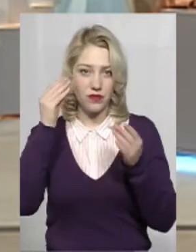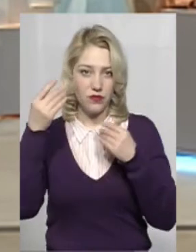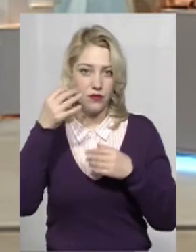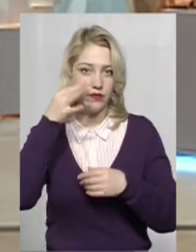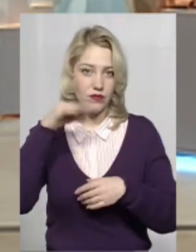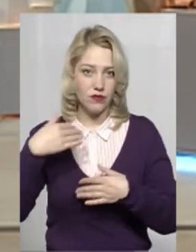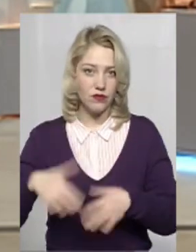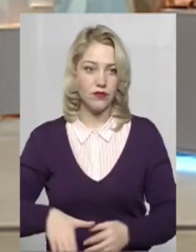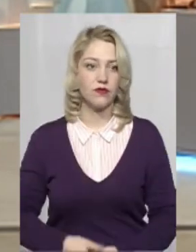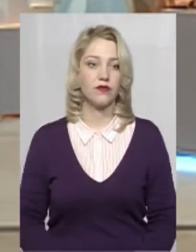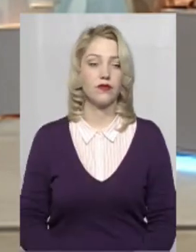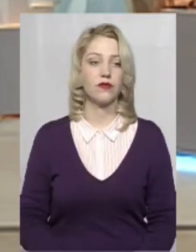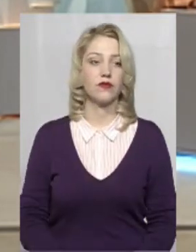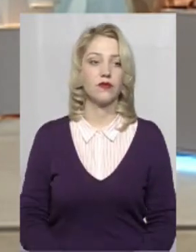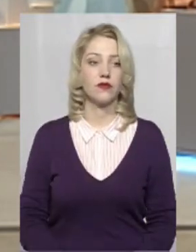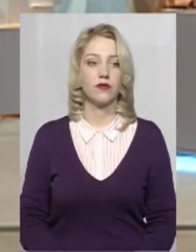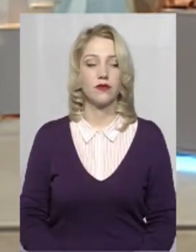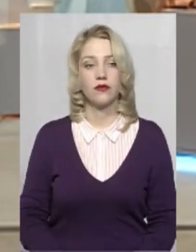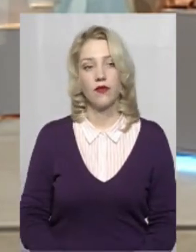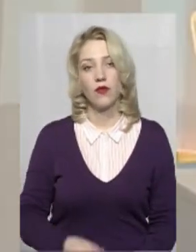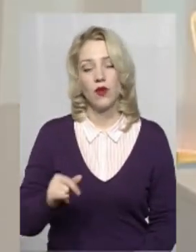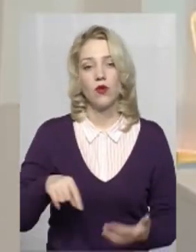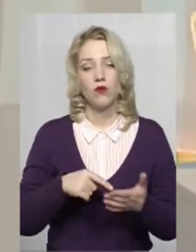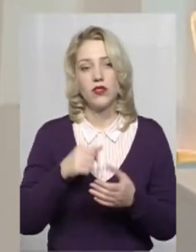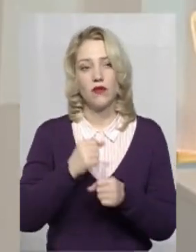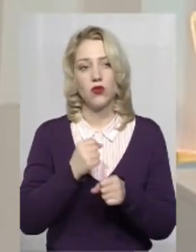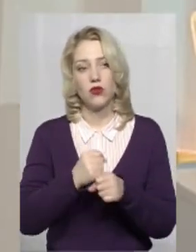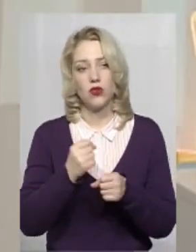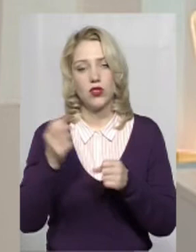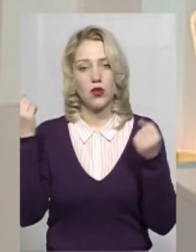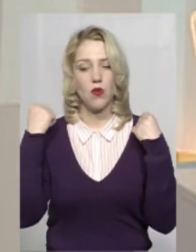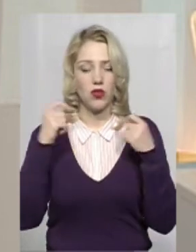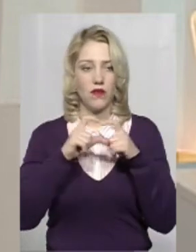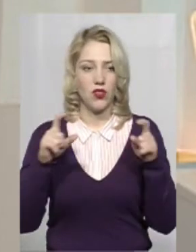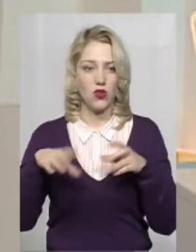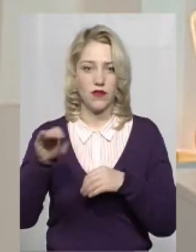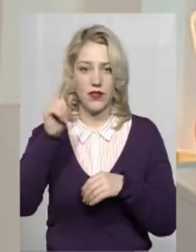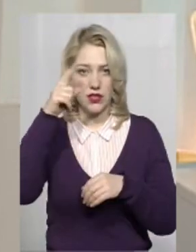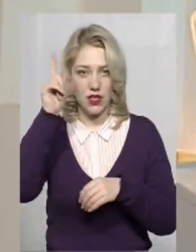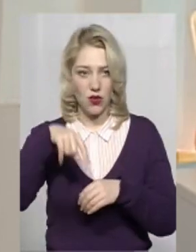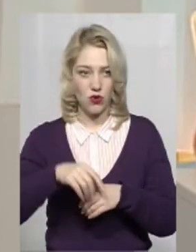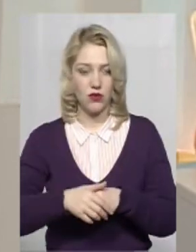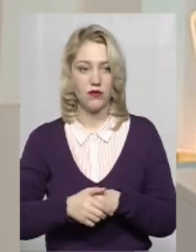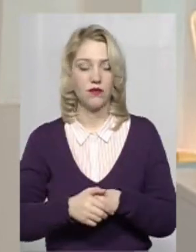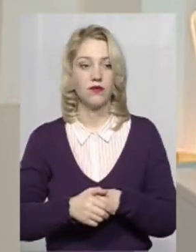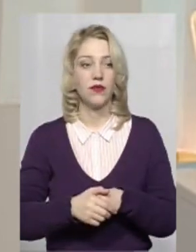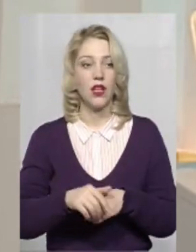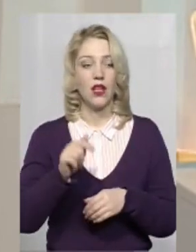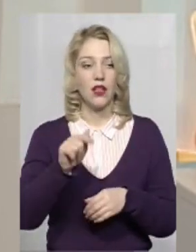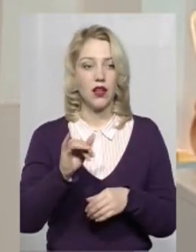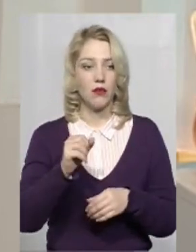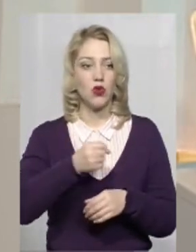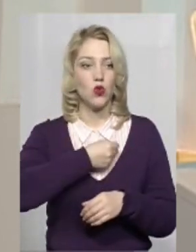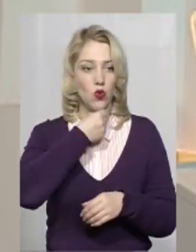'єкти, які ми будуємо. У місті функціонують спортивні школи. Всі знають, і